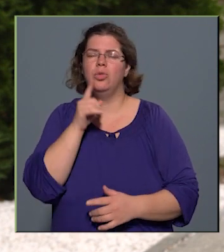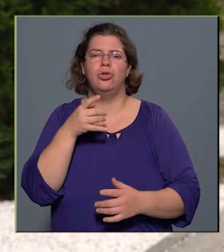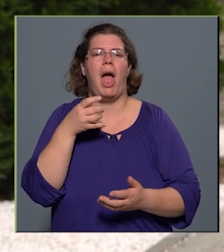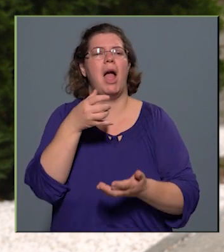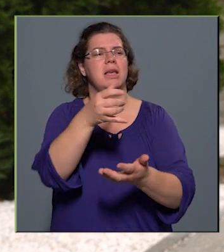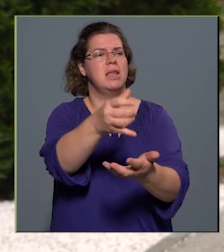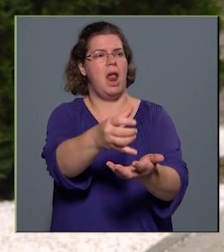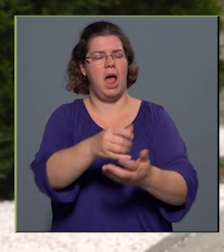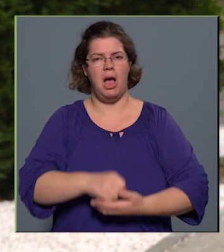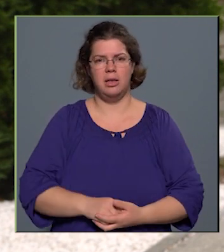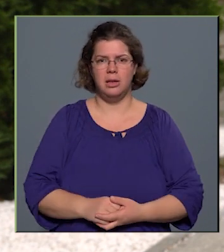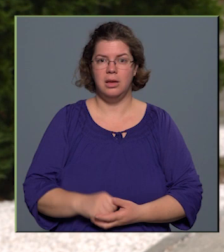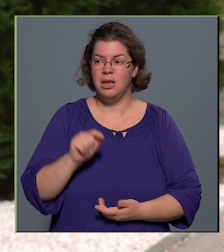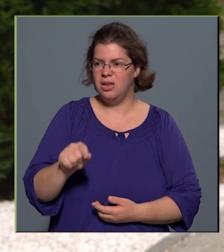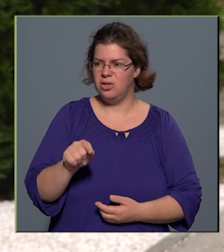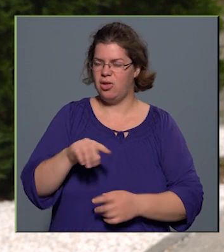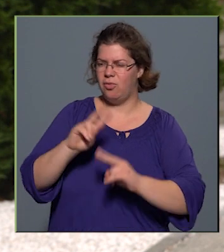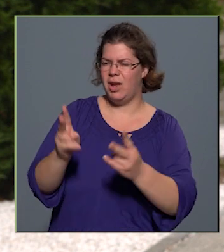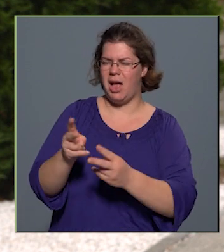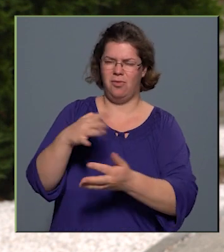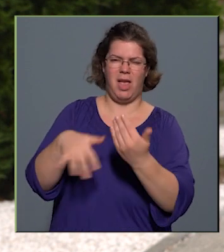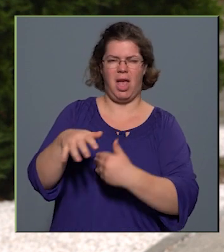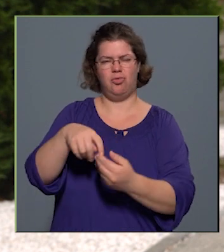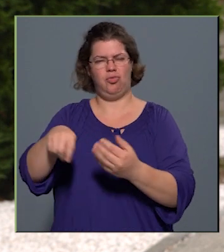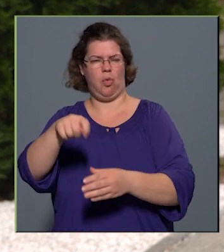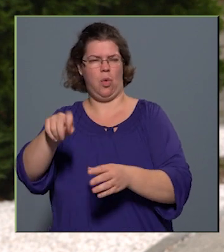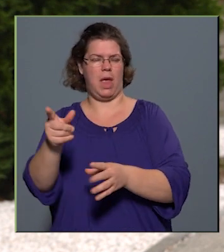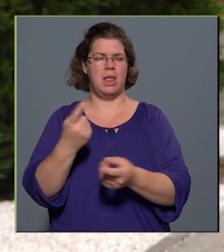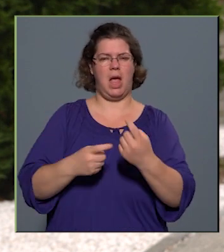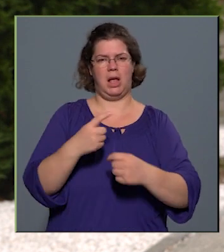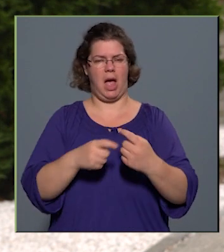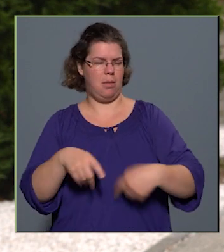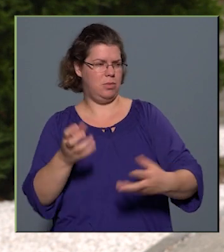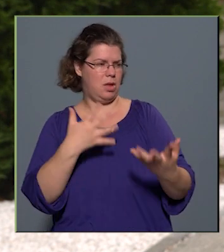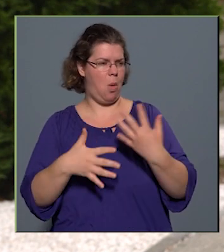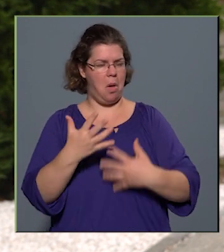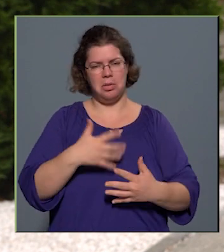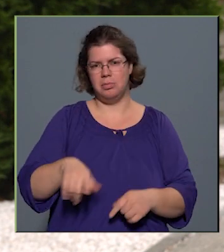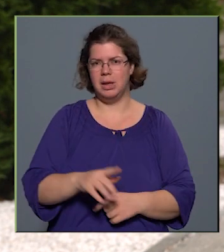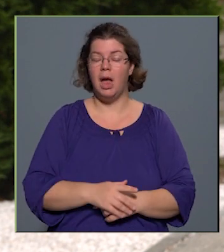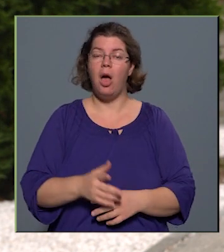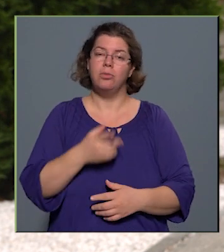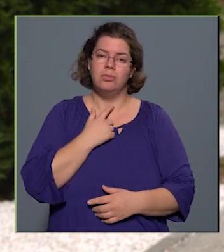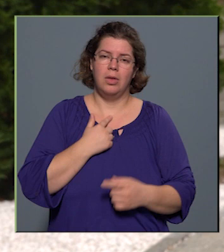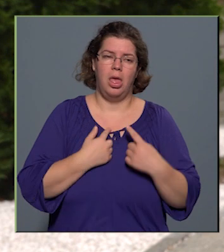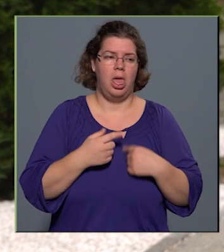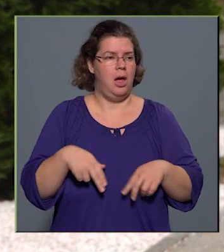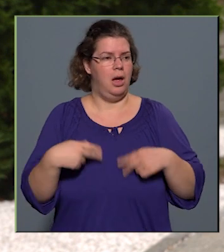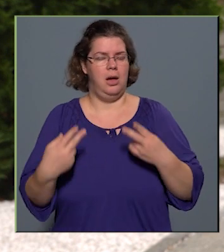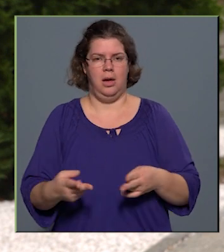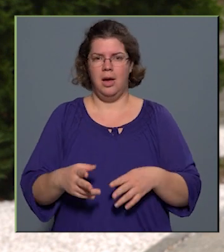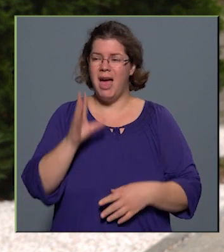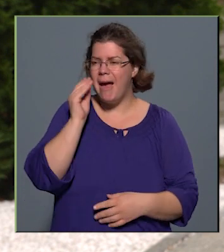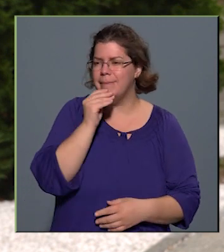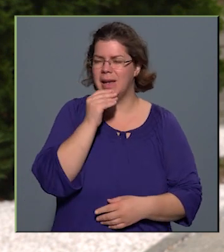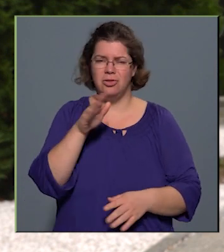a világ pedig vegyes főzetekkel kábított minket. A hosszú sóvárgás után emberi és nemzeti